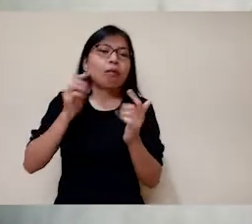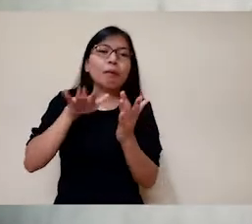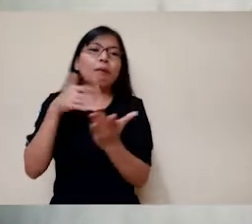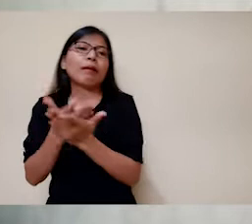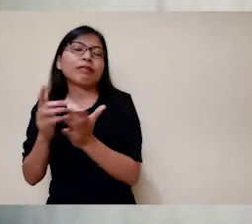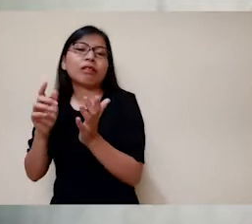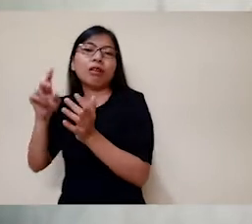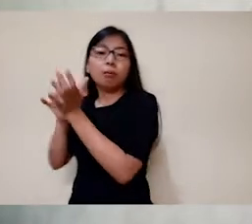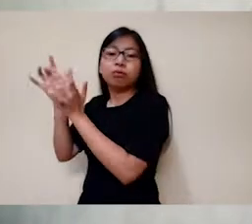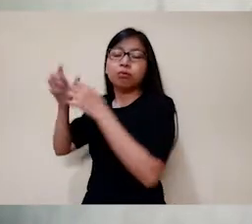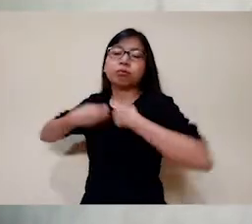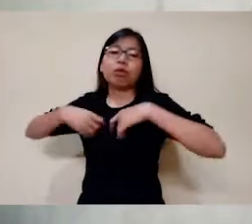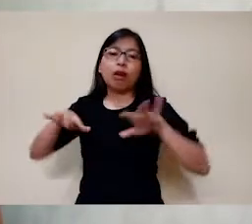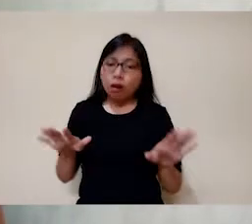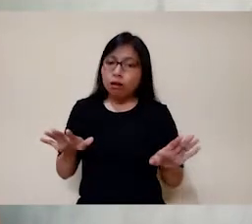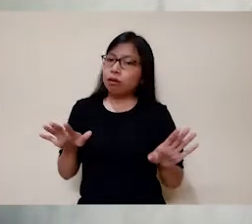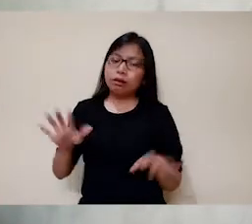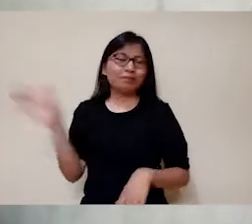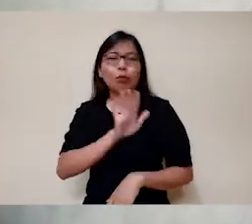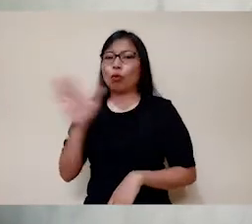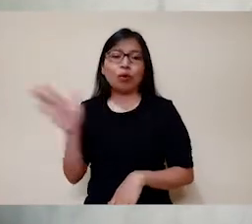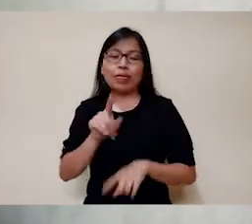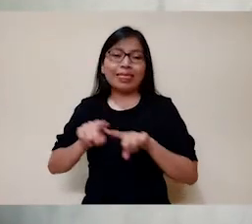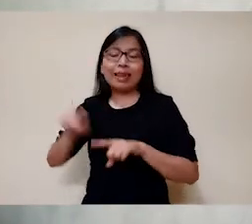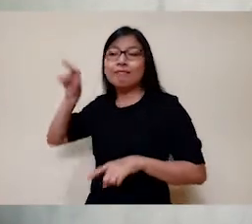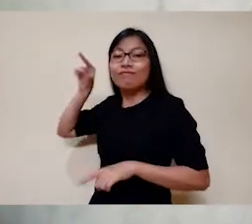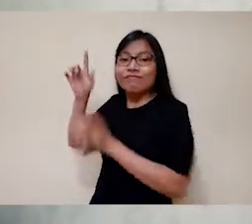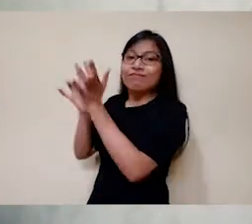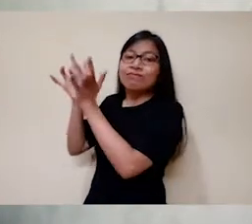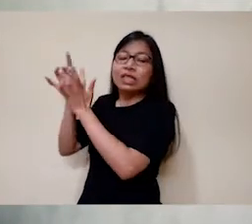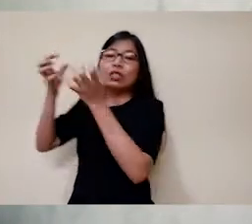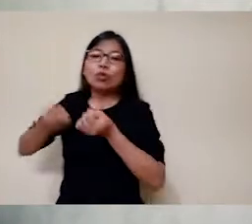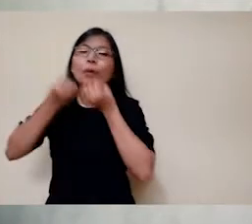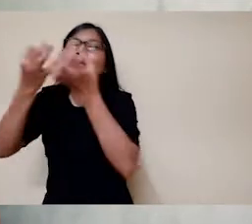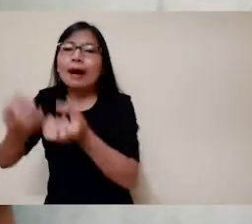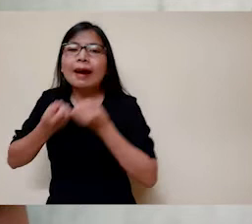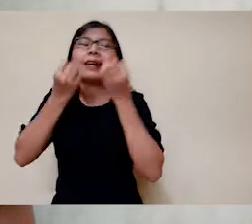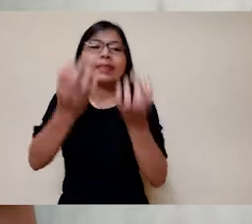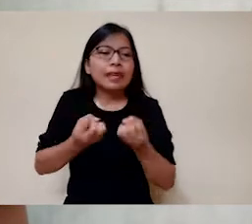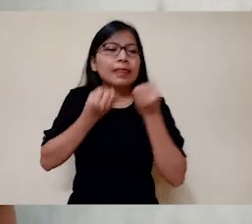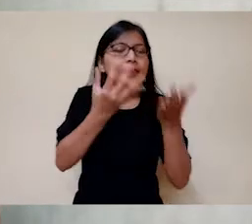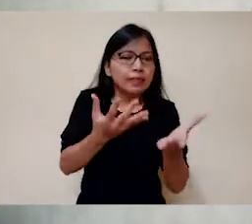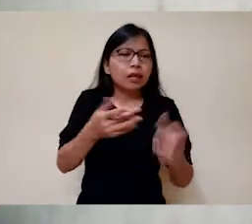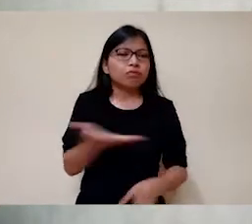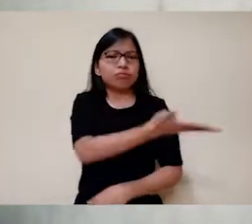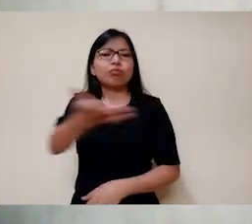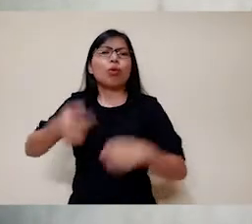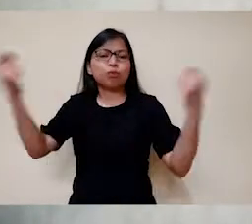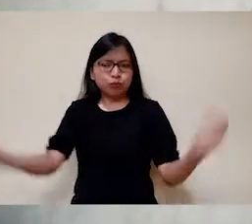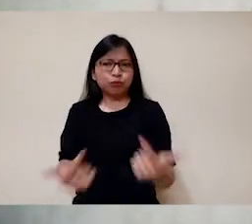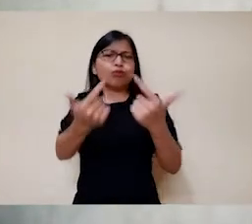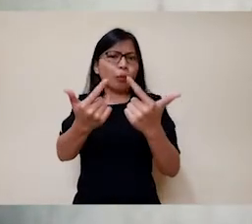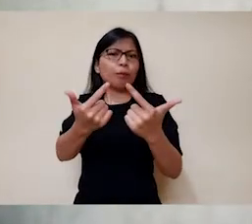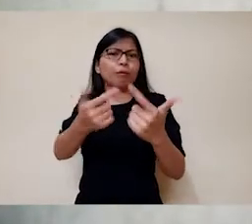Tetapi Yesus mengajarkan setiap orang, termasuk kita, untuk menghargai hidup. Kematian justru memberi